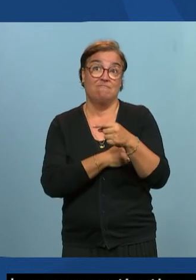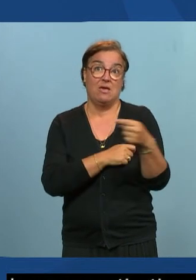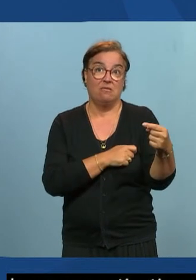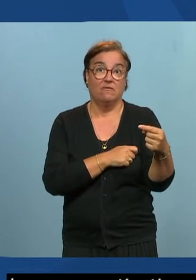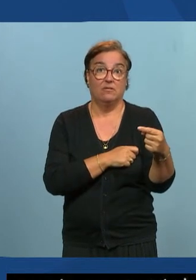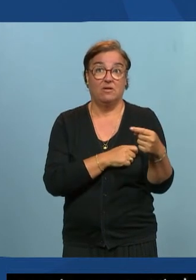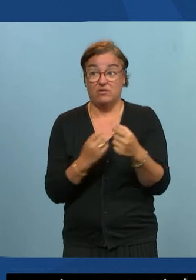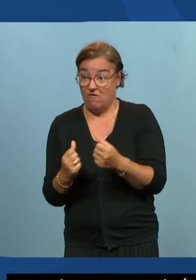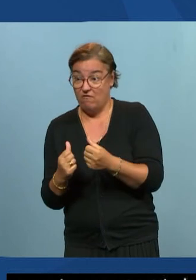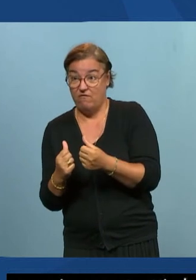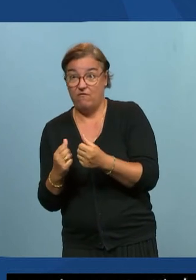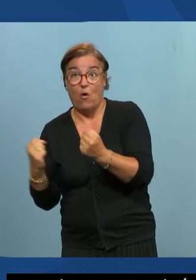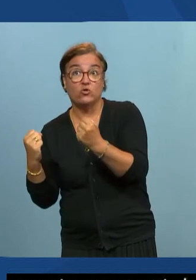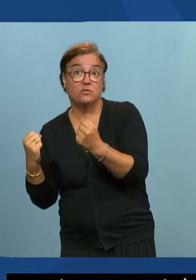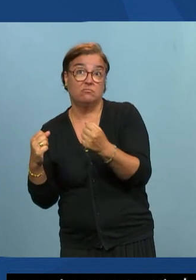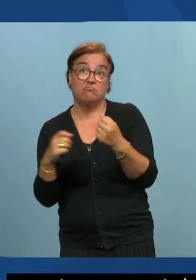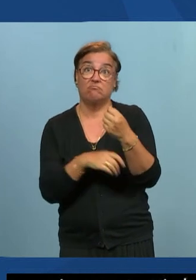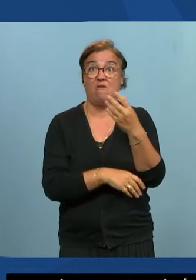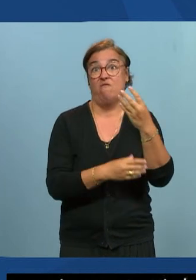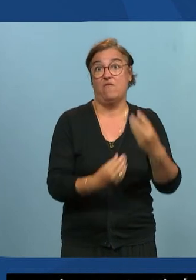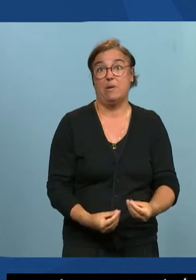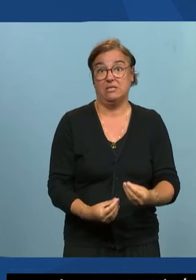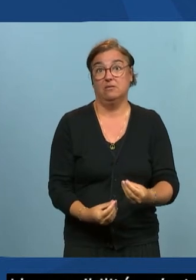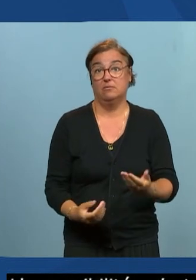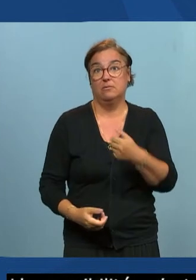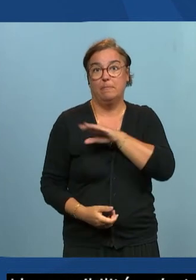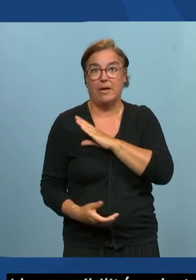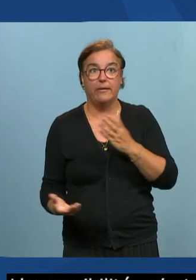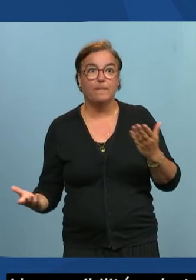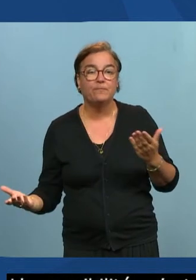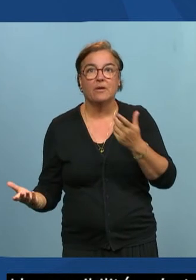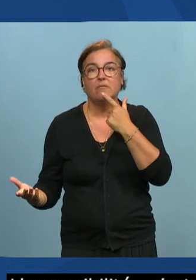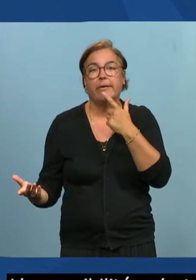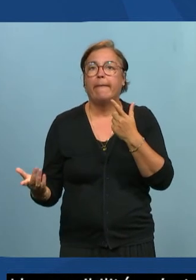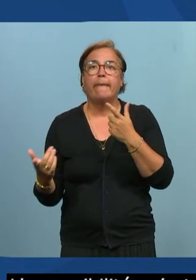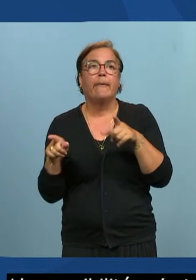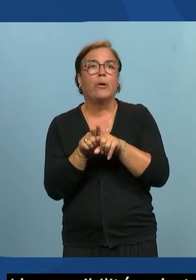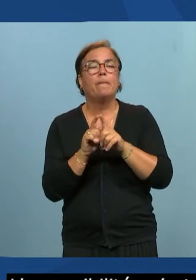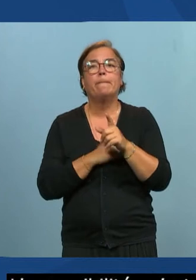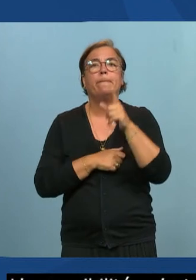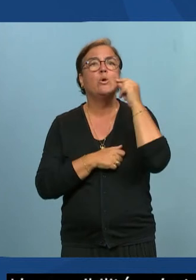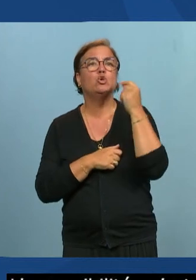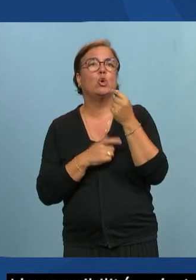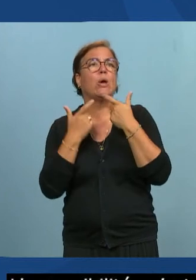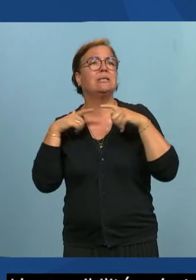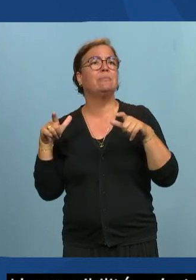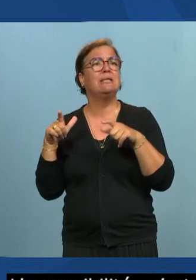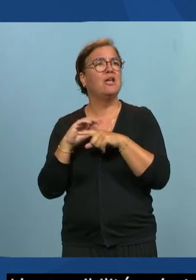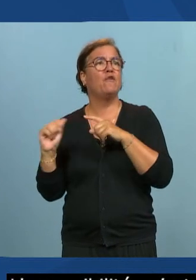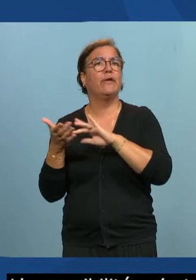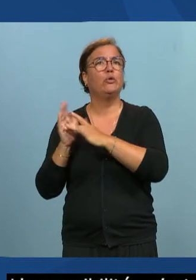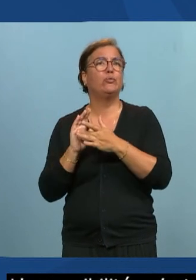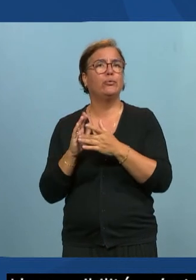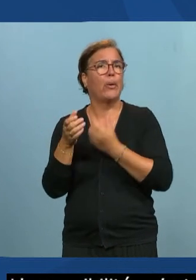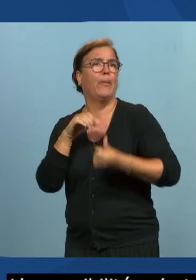référent en accessibilité numérique au sein d'une organisation n'est pas d'être omniscient et omnipotent et d'être monsieur accessibilité numérique qui fait tout avec ses petits bras